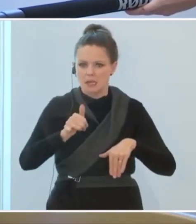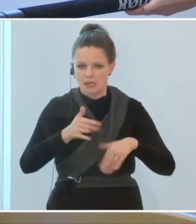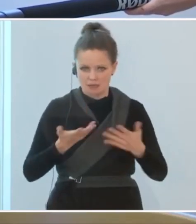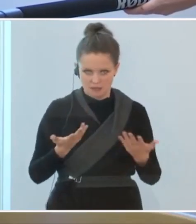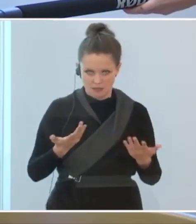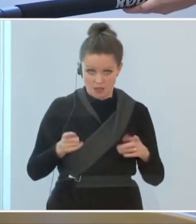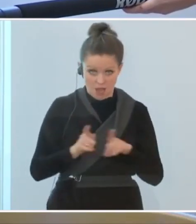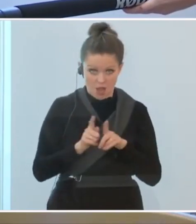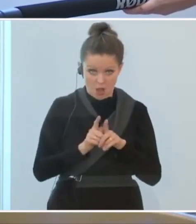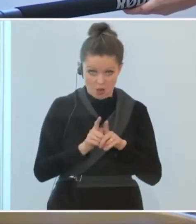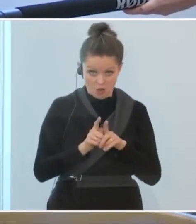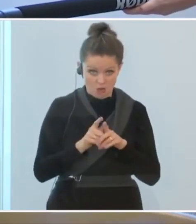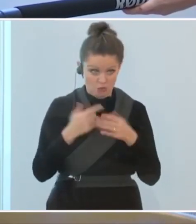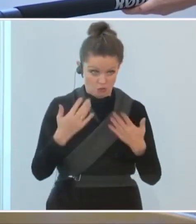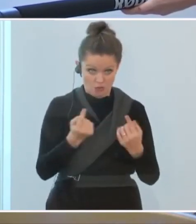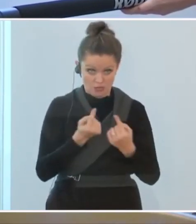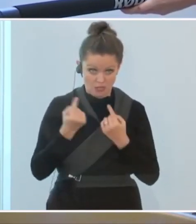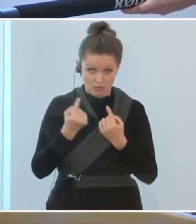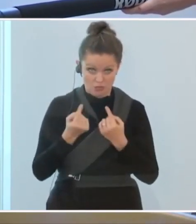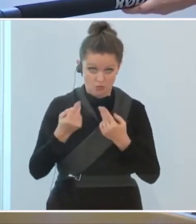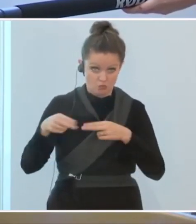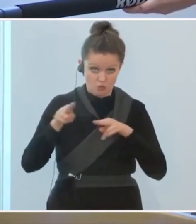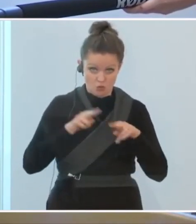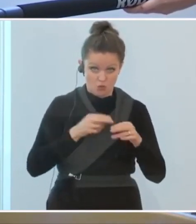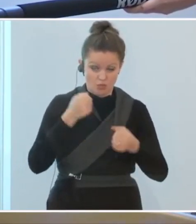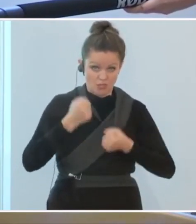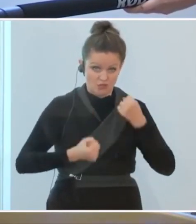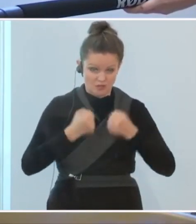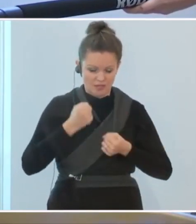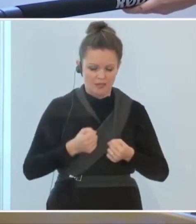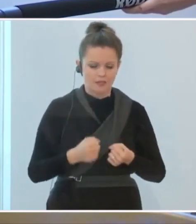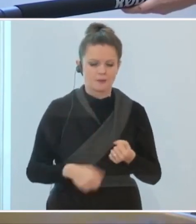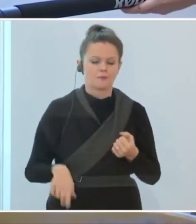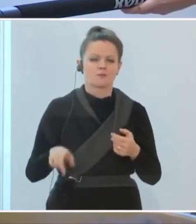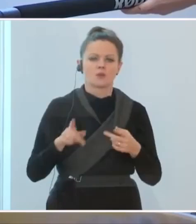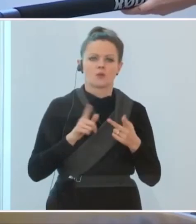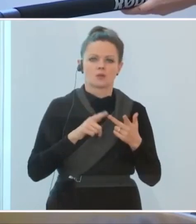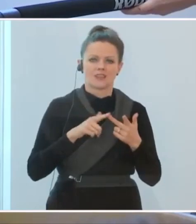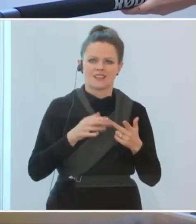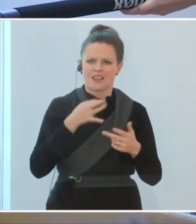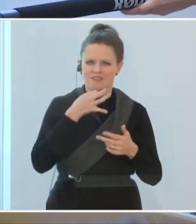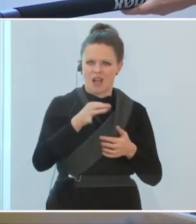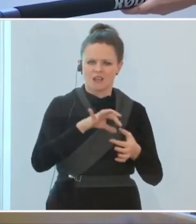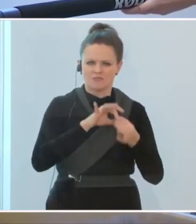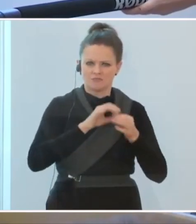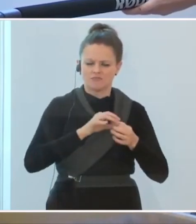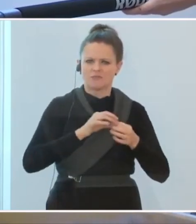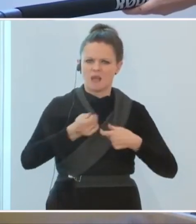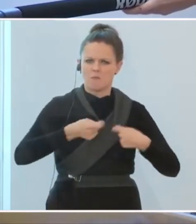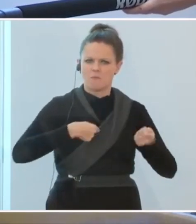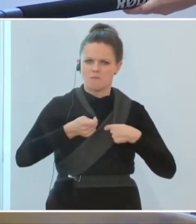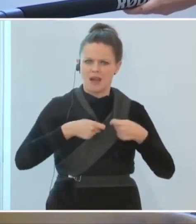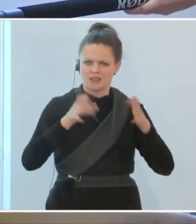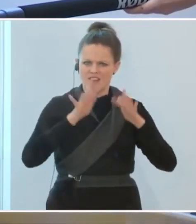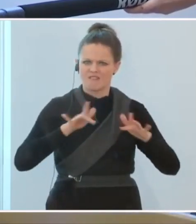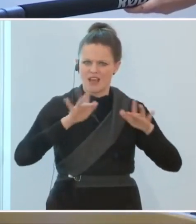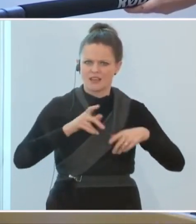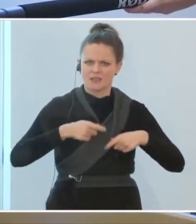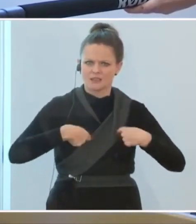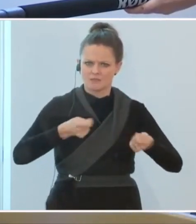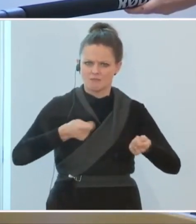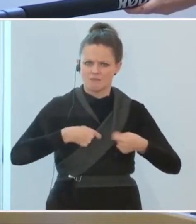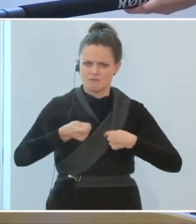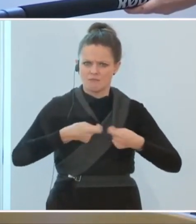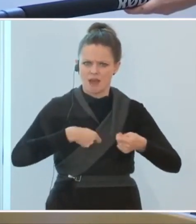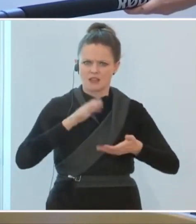und eine Frage zu den Märkten. Welche Überlegung steht denn dahinter, dass die Weihnachtsmärkte geschlossen